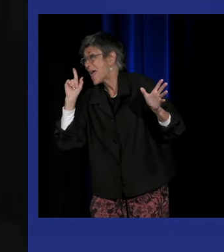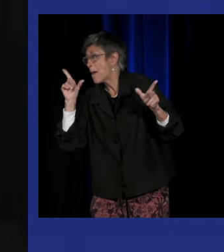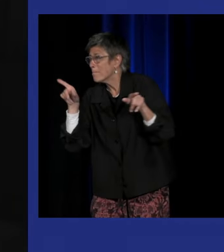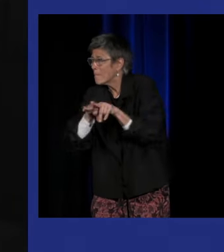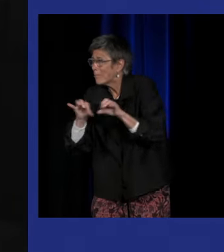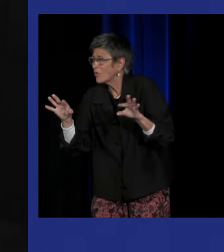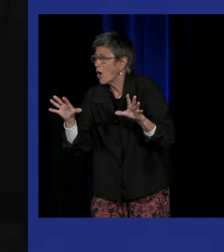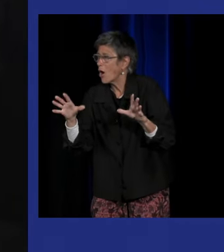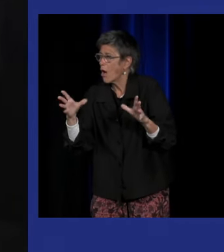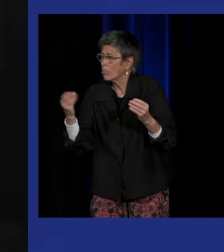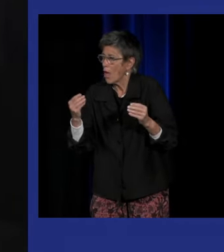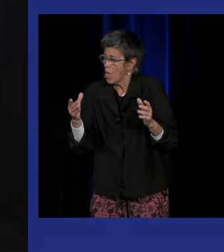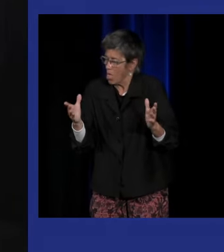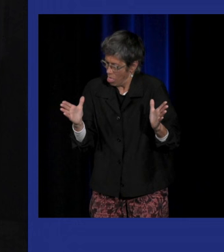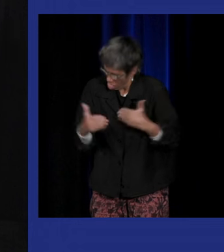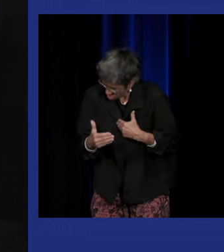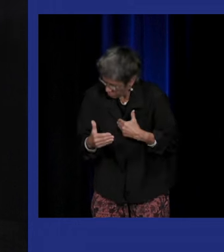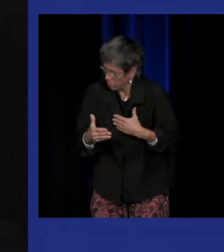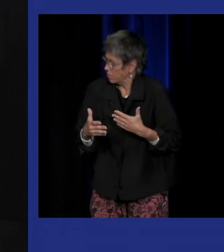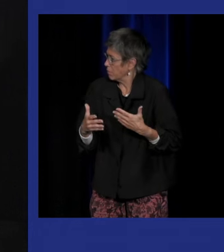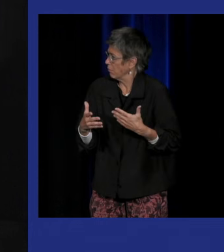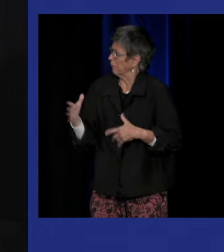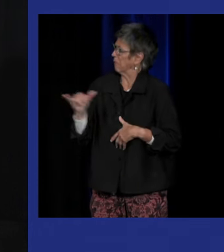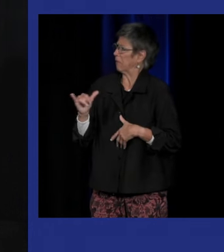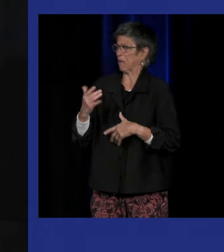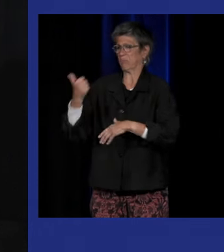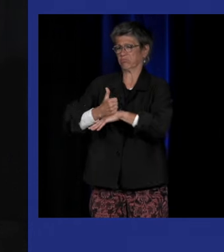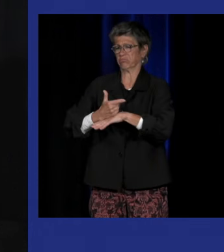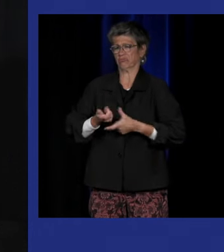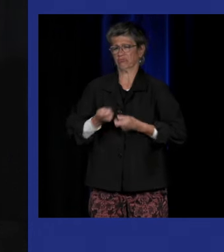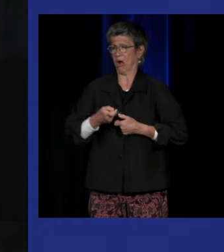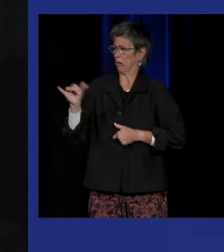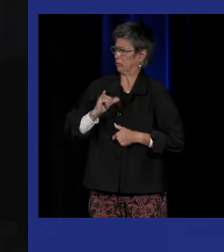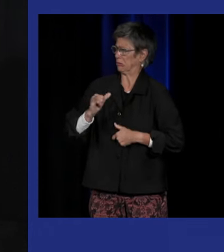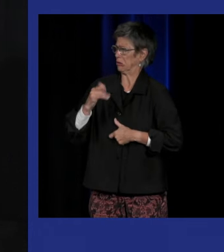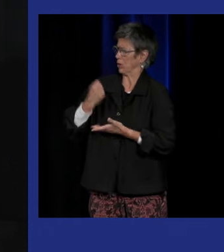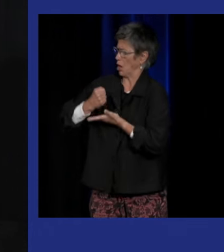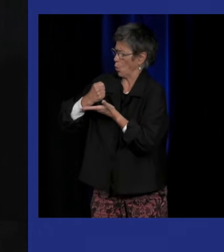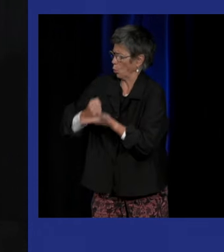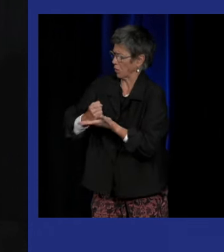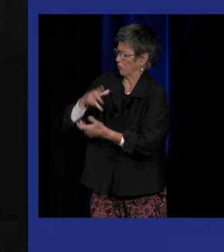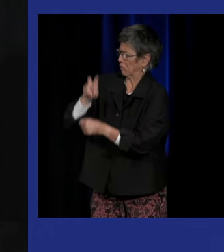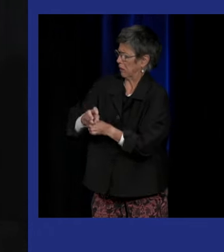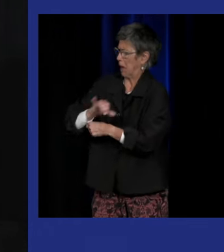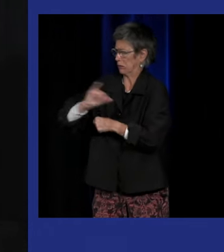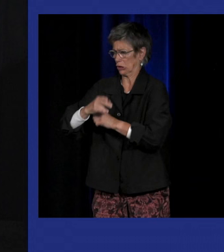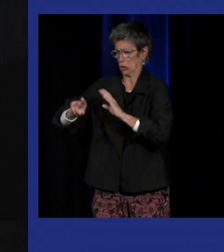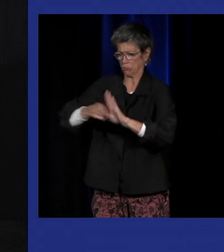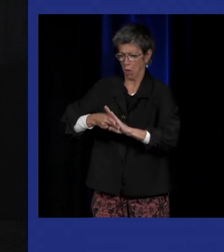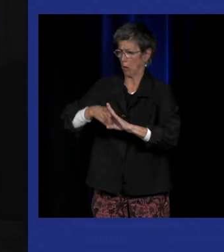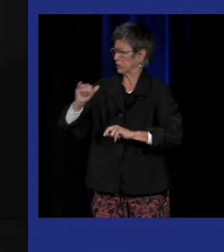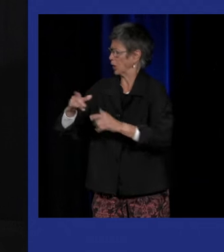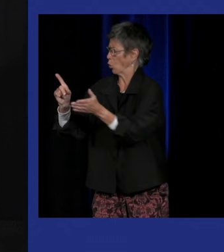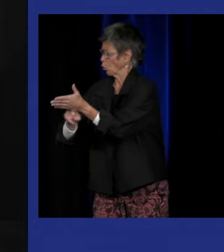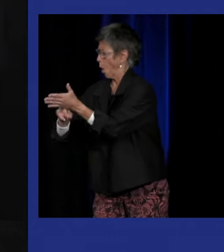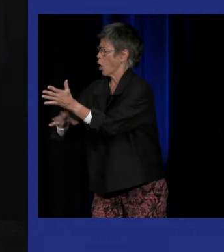parfois on commence à parler de qui règle quoi comment on va conserver qui va déterminer les normes qui peut jouer au